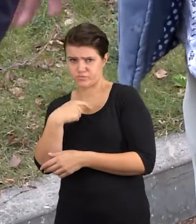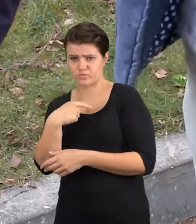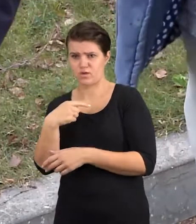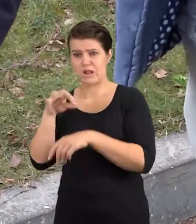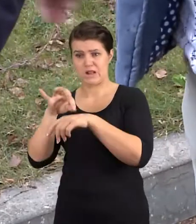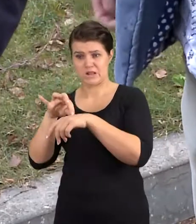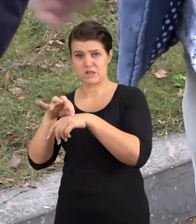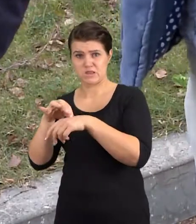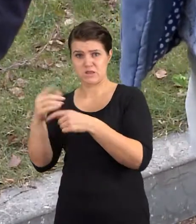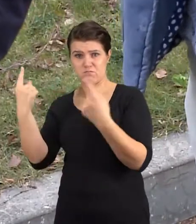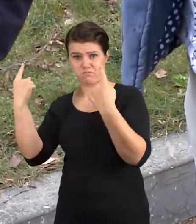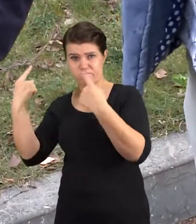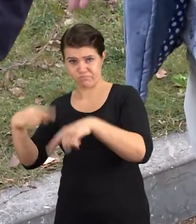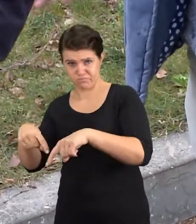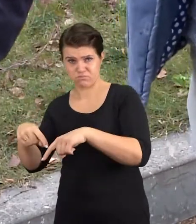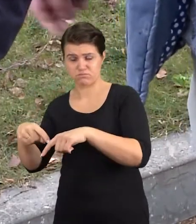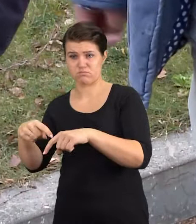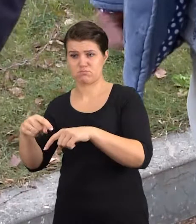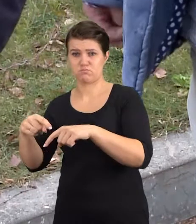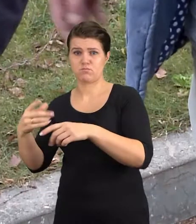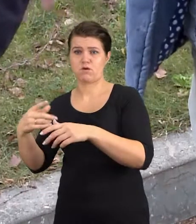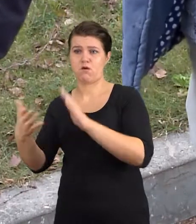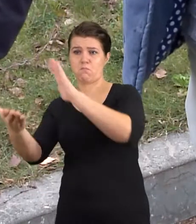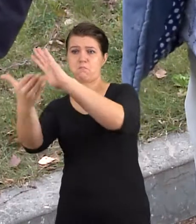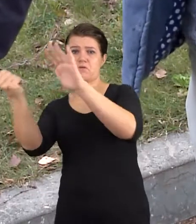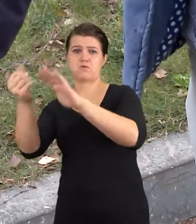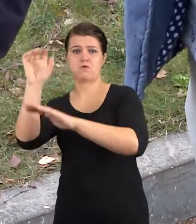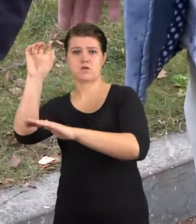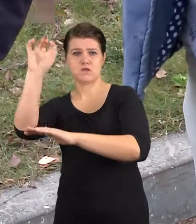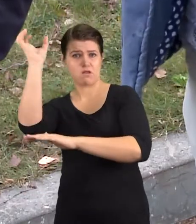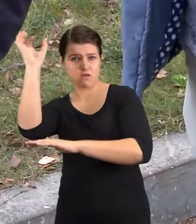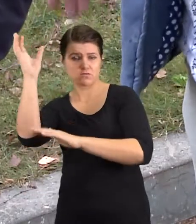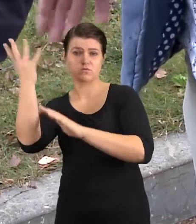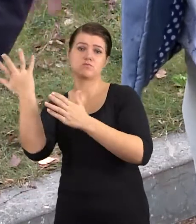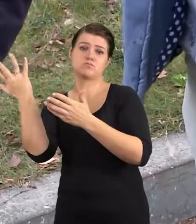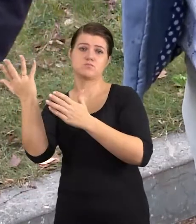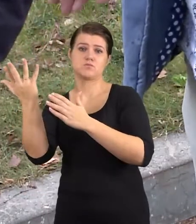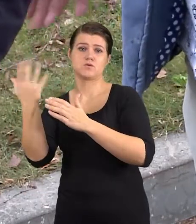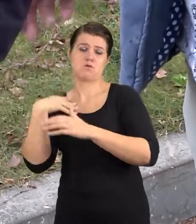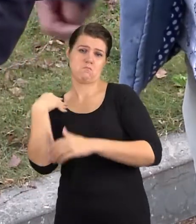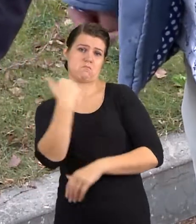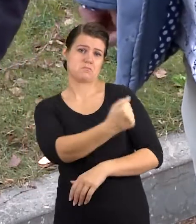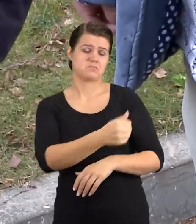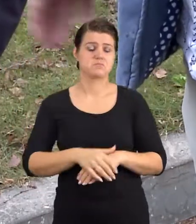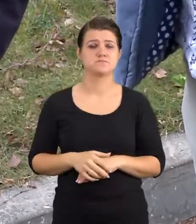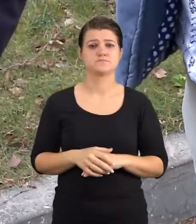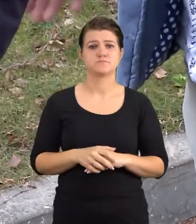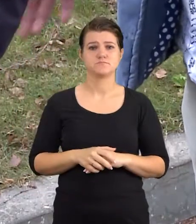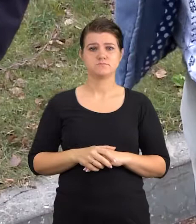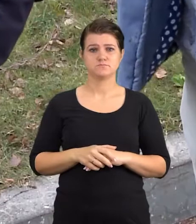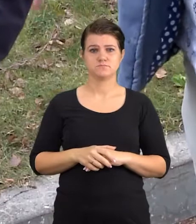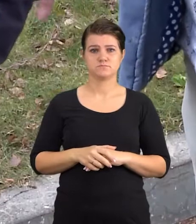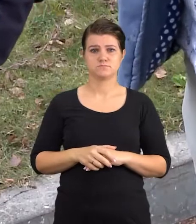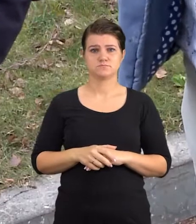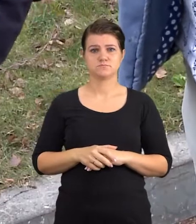Gydymas duos vaistus namuose, gersi namuose vaistus. Ar bus geriau? Nu, bus pablogėjus atveš greitojai vėl. Nu, taip.